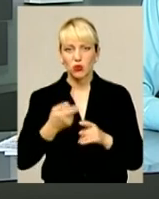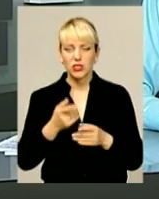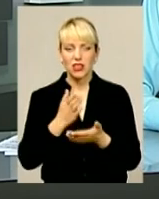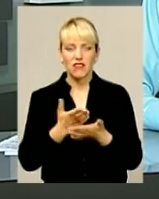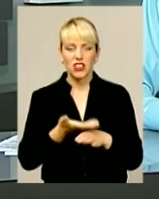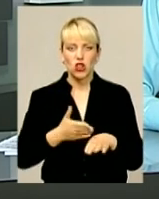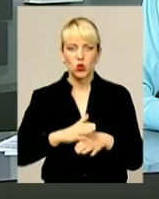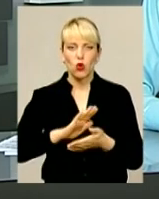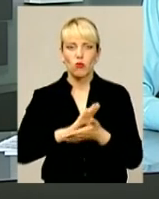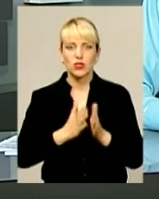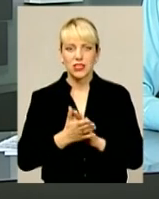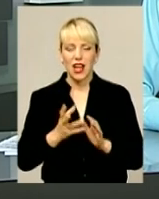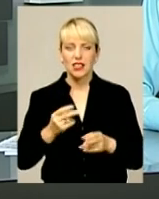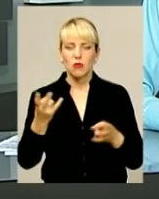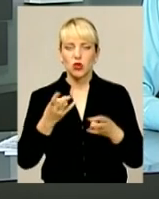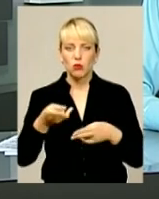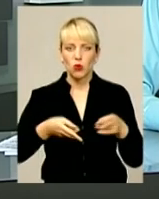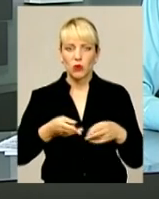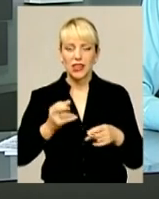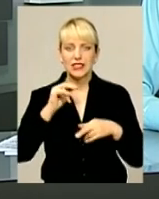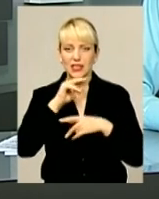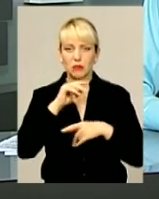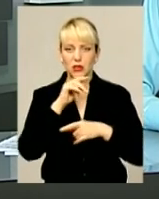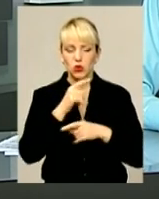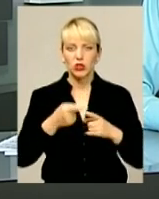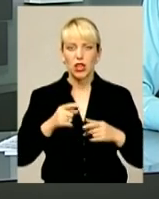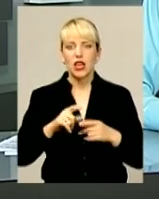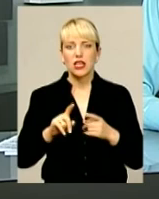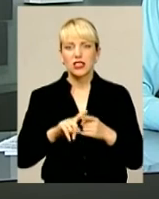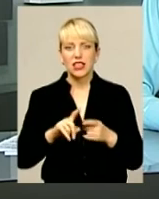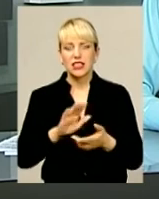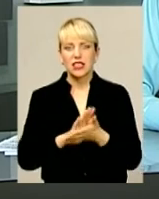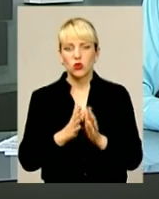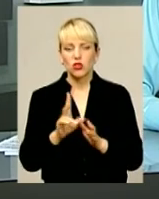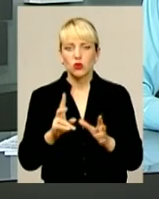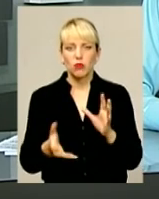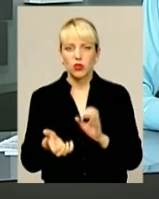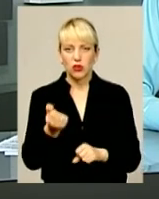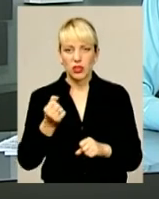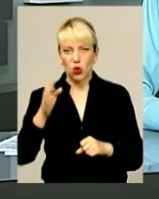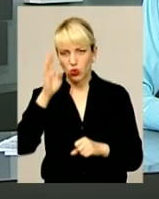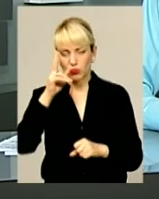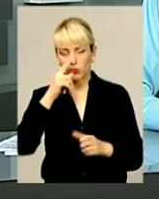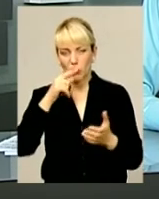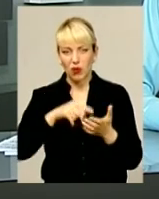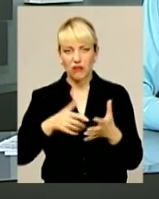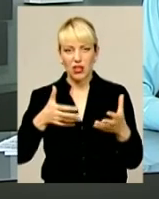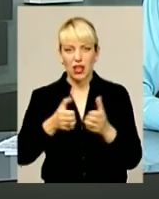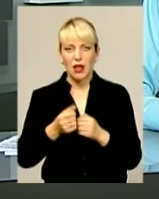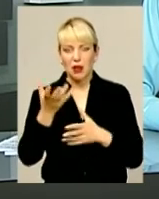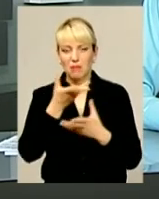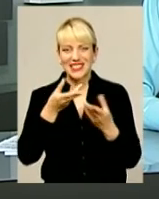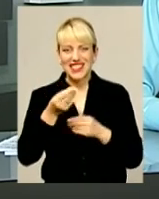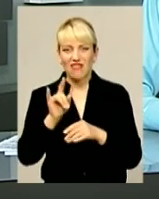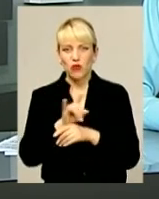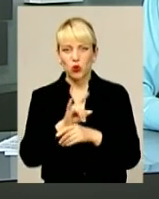операційного втручання та медичних препаратів. Мотивуючи ситуацію порятунком хлопця, котрий потрапив у ДТП, псевдолікар вимагав